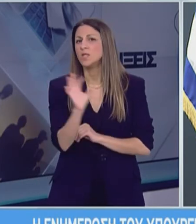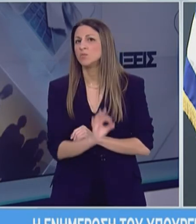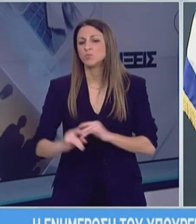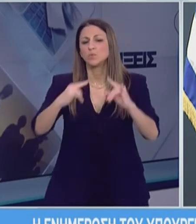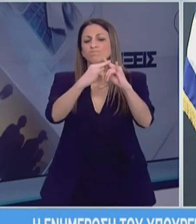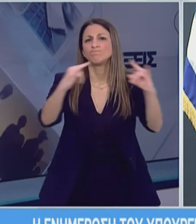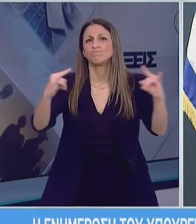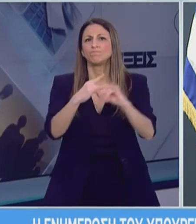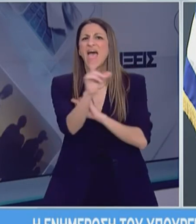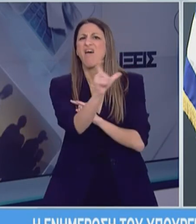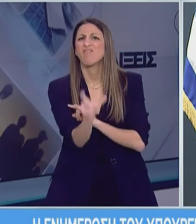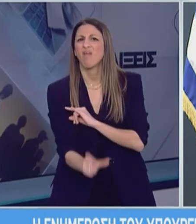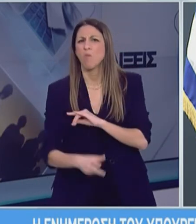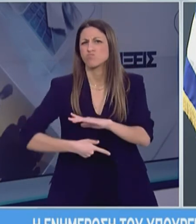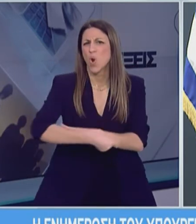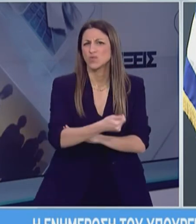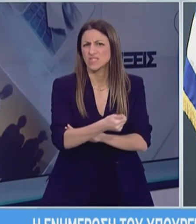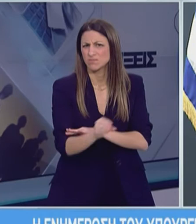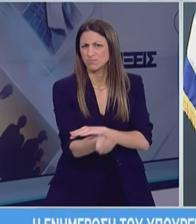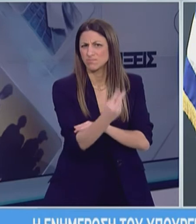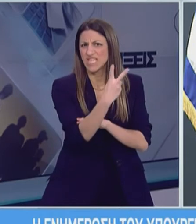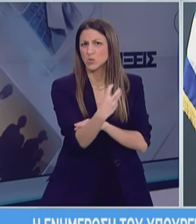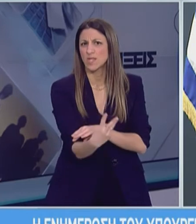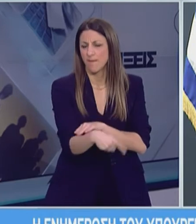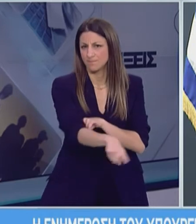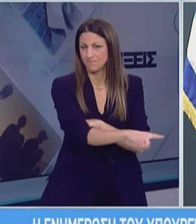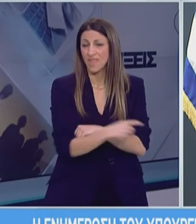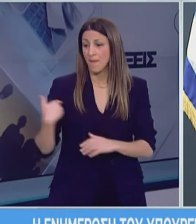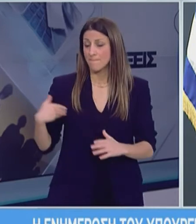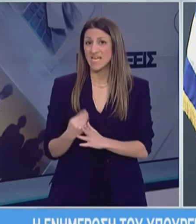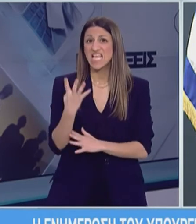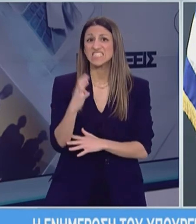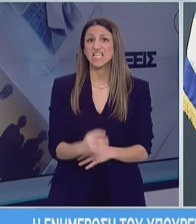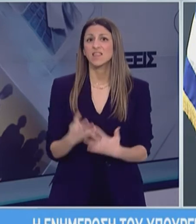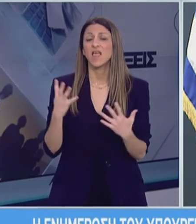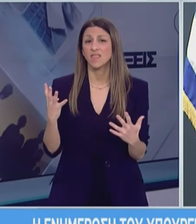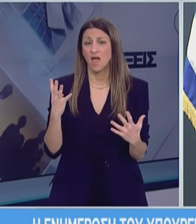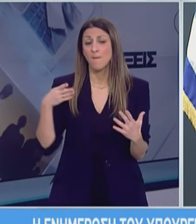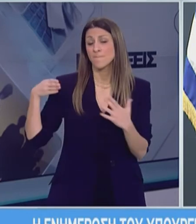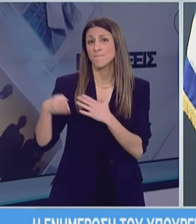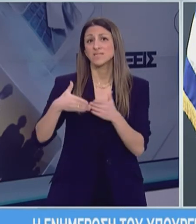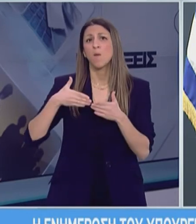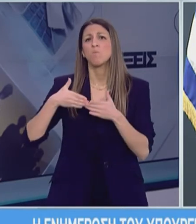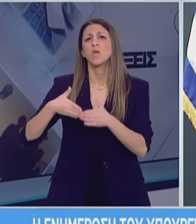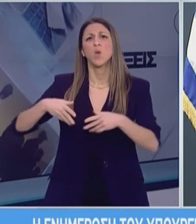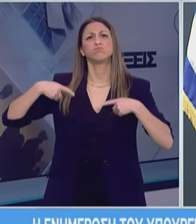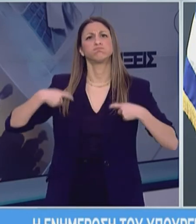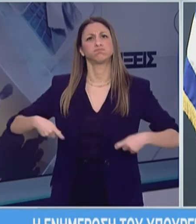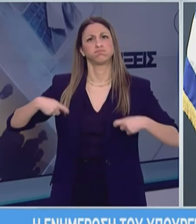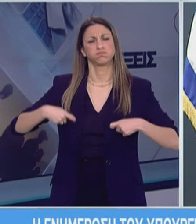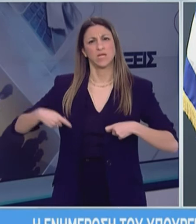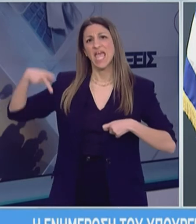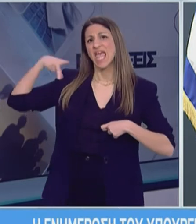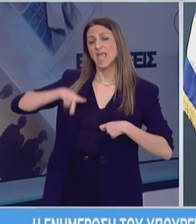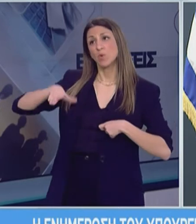Προσφύγων στη Ριτσόνα. Είχαμε μέχρι πριν λίγο 49 κρούσματα από το πλοίο, αλλά θα σας αναφέρω ο Υπουργός νέα